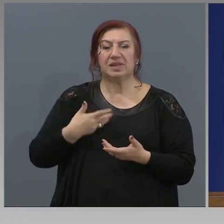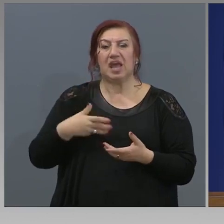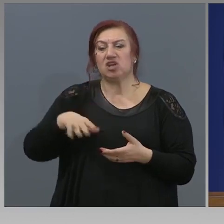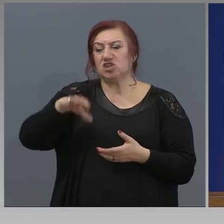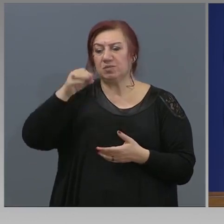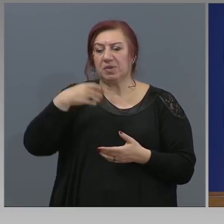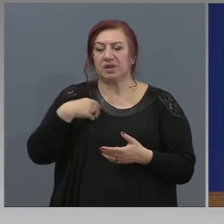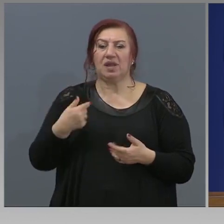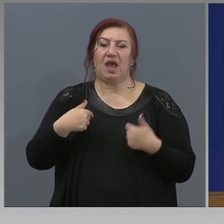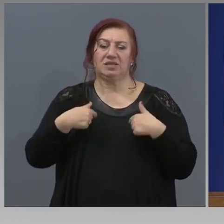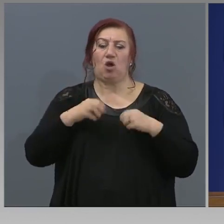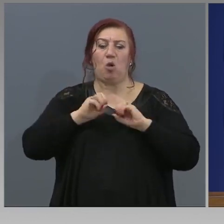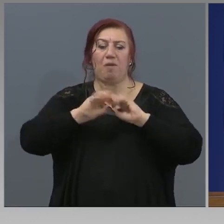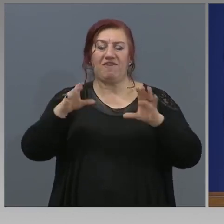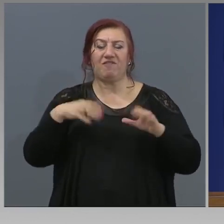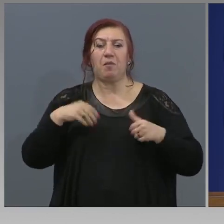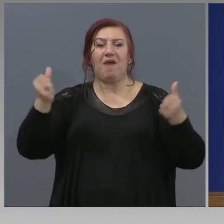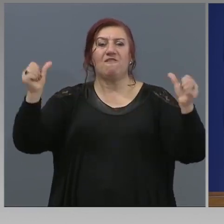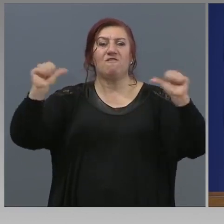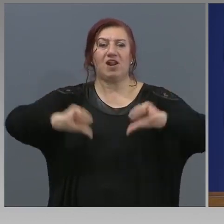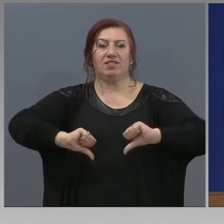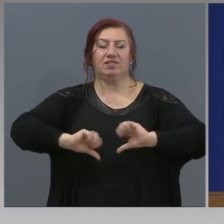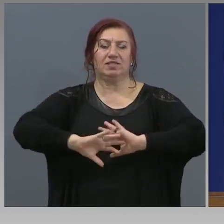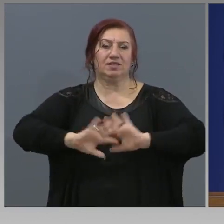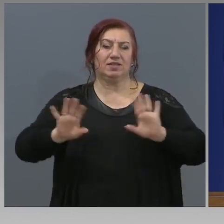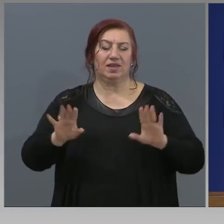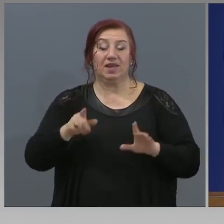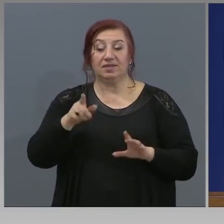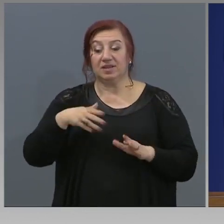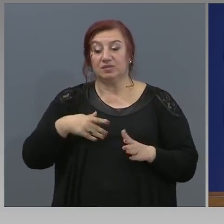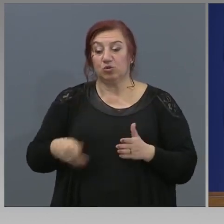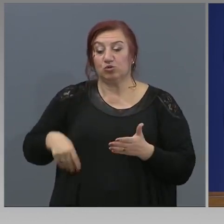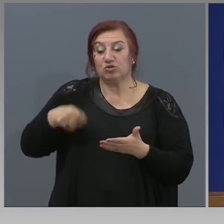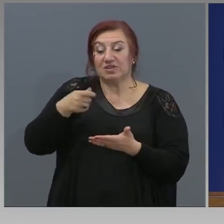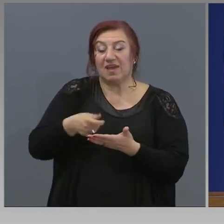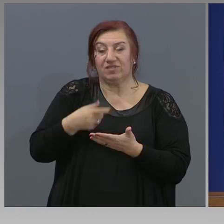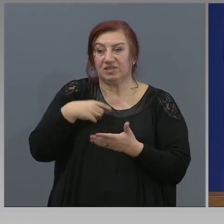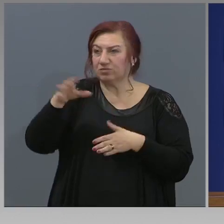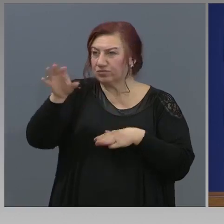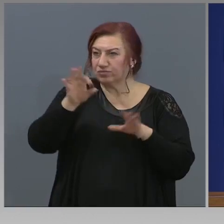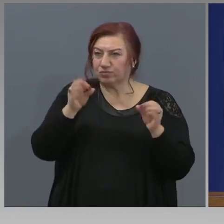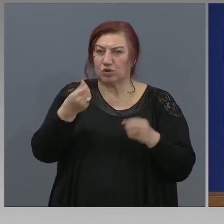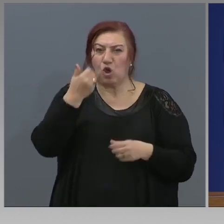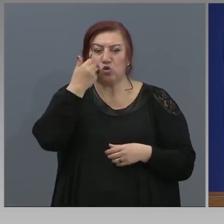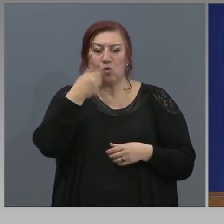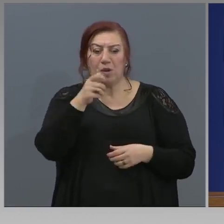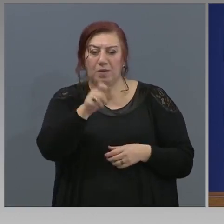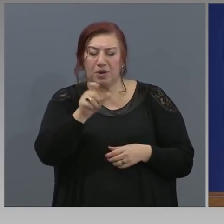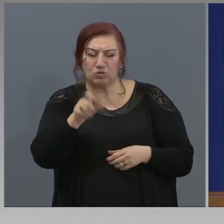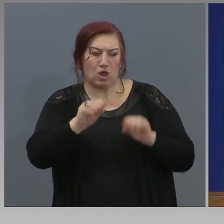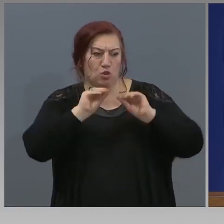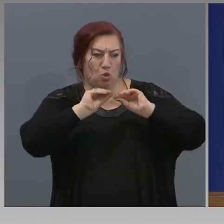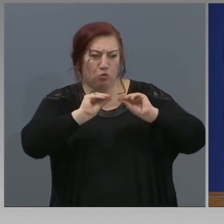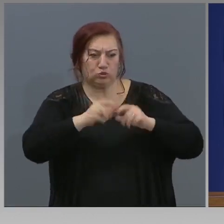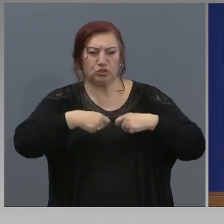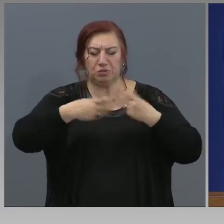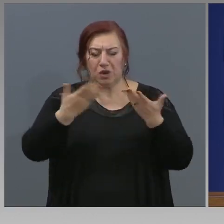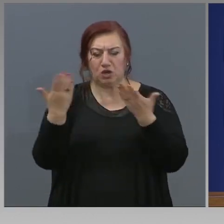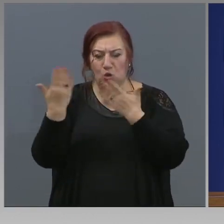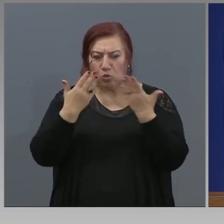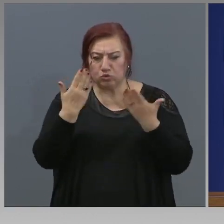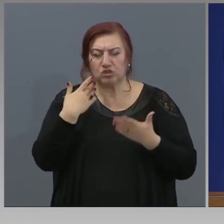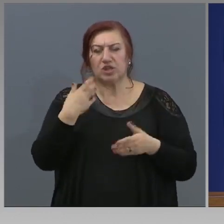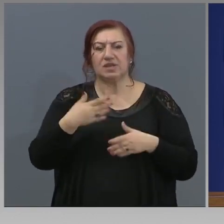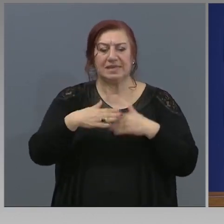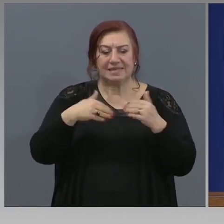несъстоятелност. Има такива, които са инвестирали прекалено много в подбор на персонал, в обучение на персонал, в изграждане на екипи. Те,